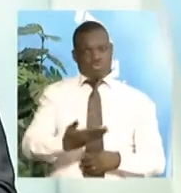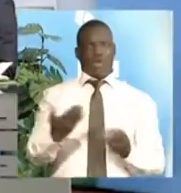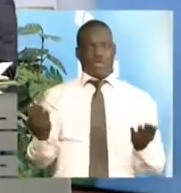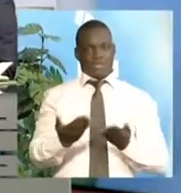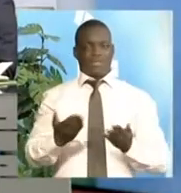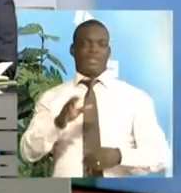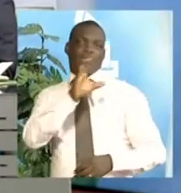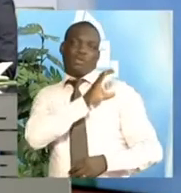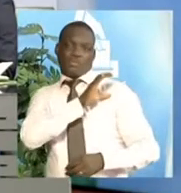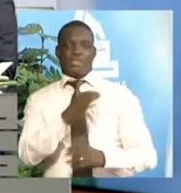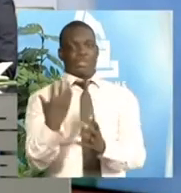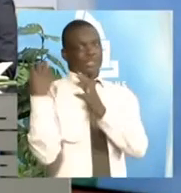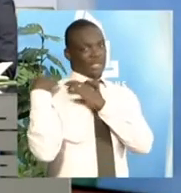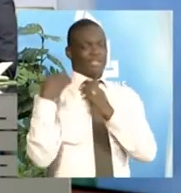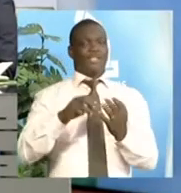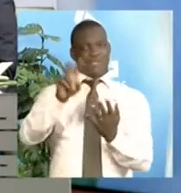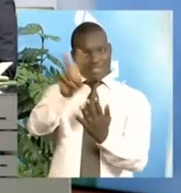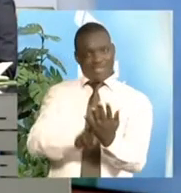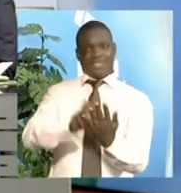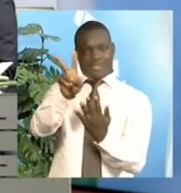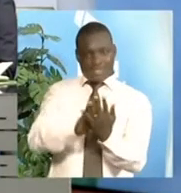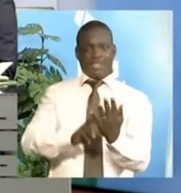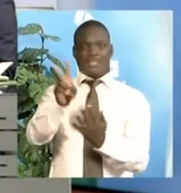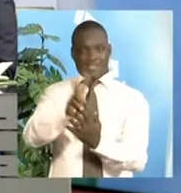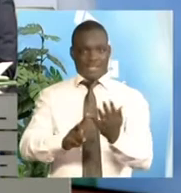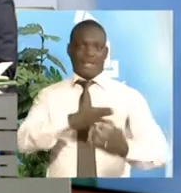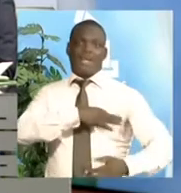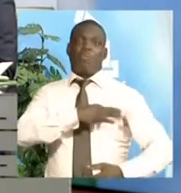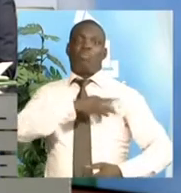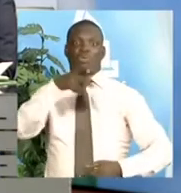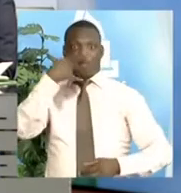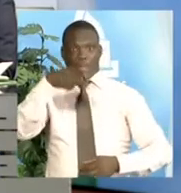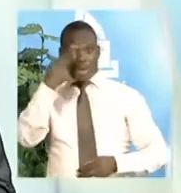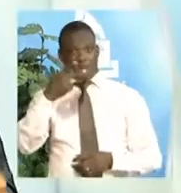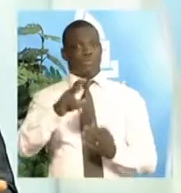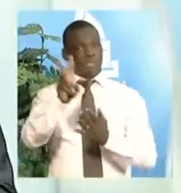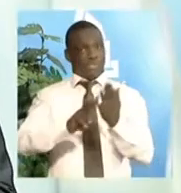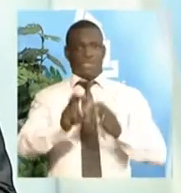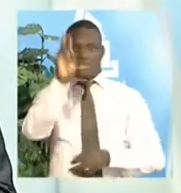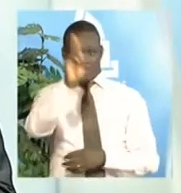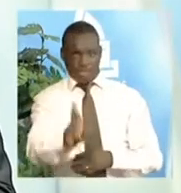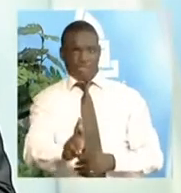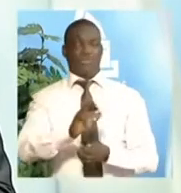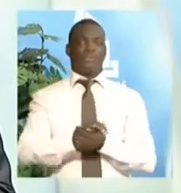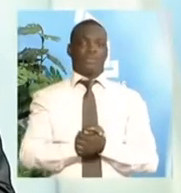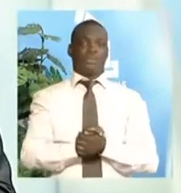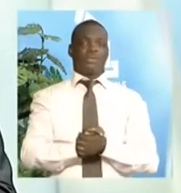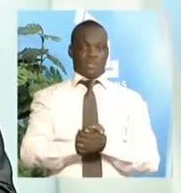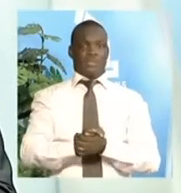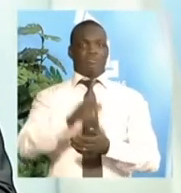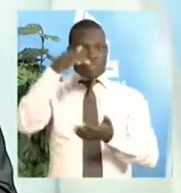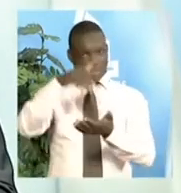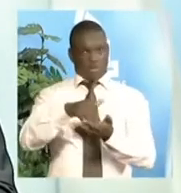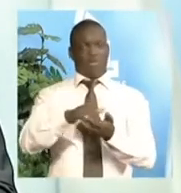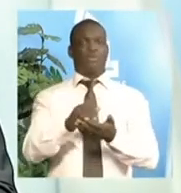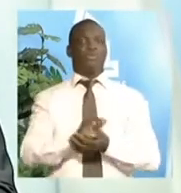commissaires chargés de la lecture, qui sont donc porte-parole de la Commission électorale, qui vont se faire fort, donc, de porter cette information à l'attention